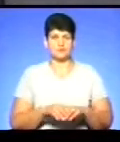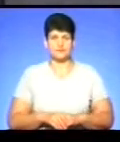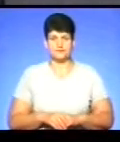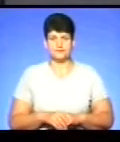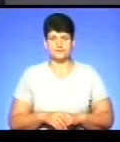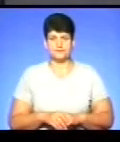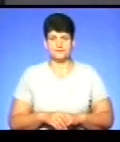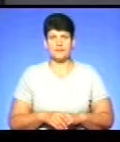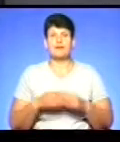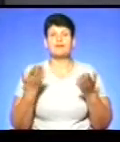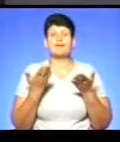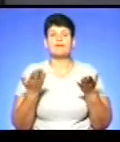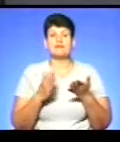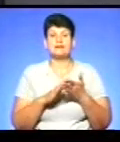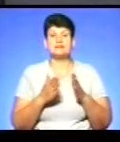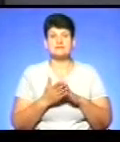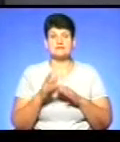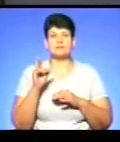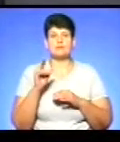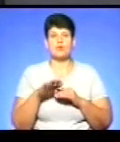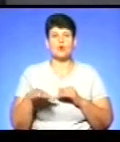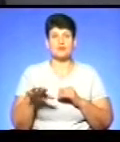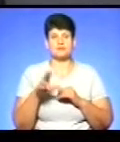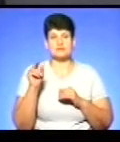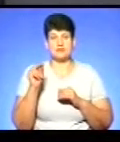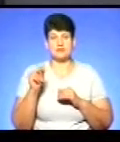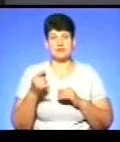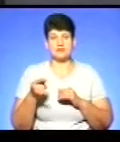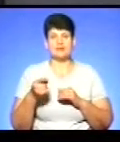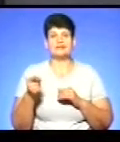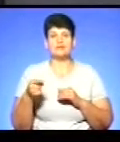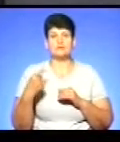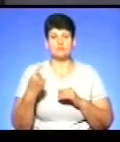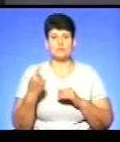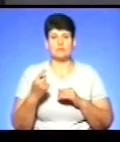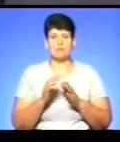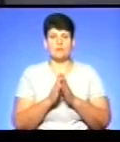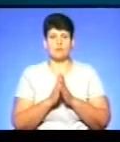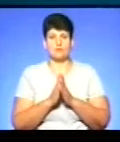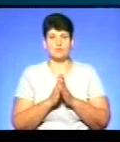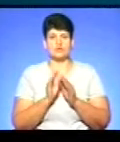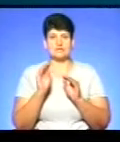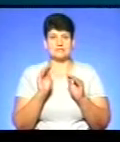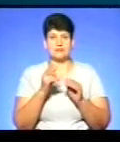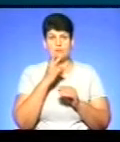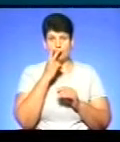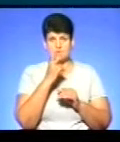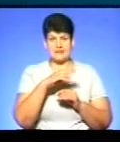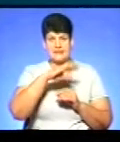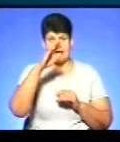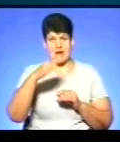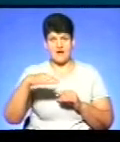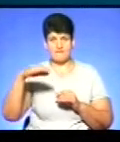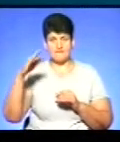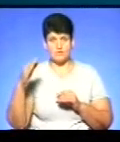ситуація з покриттям цифровим сигналом на території Тернопільської області? Я попрошу режисера показати графіку.